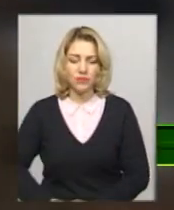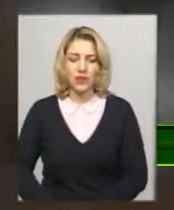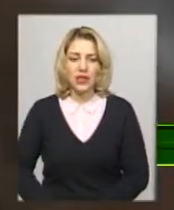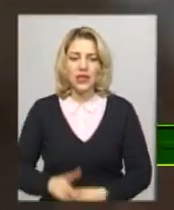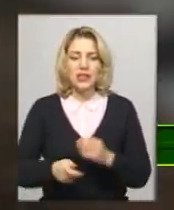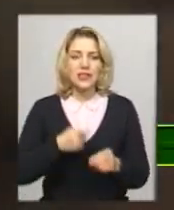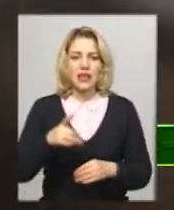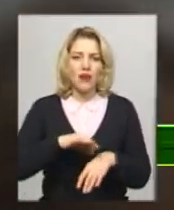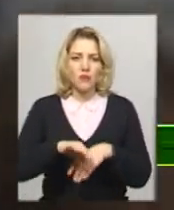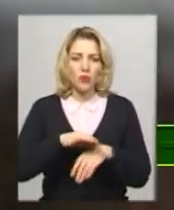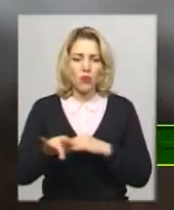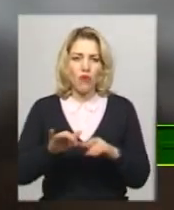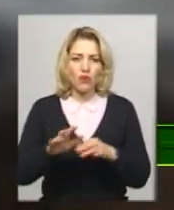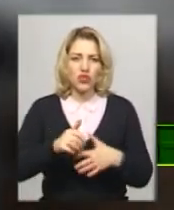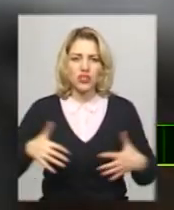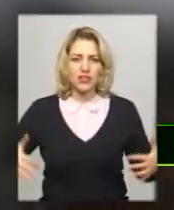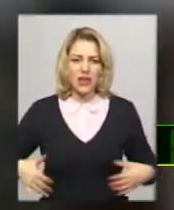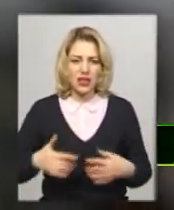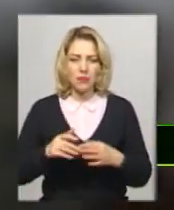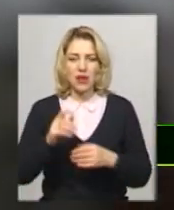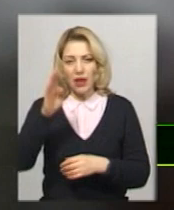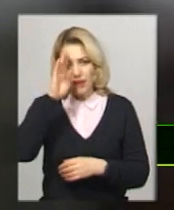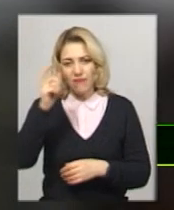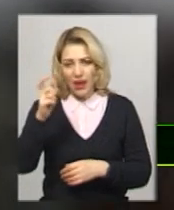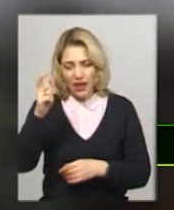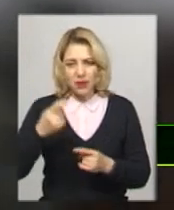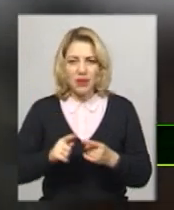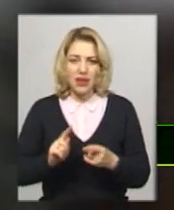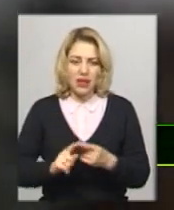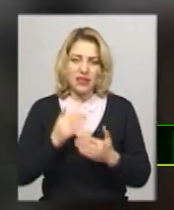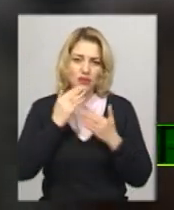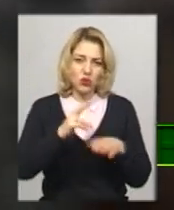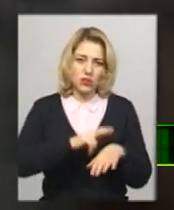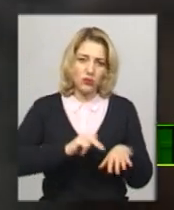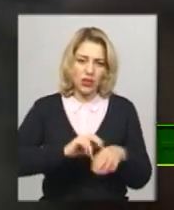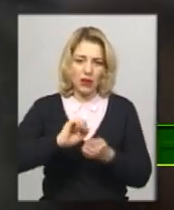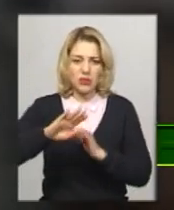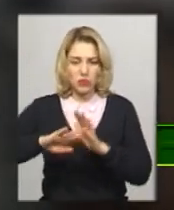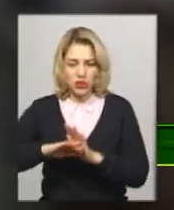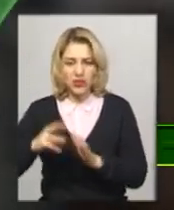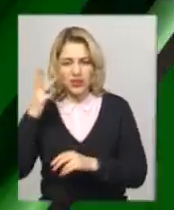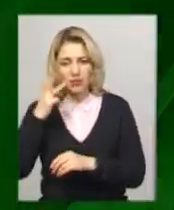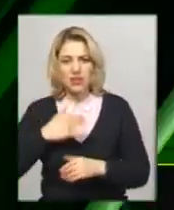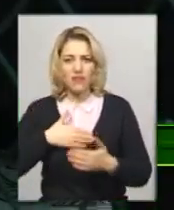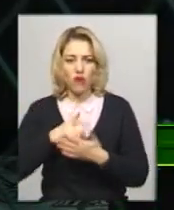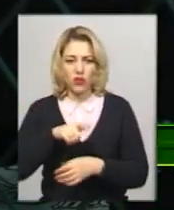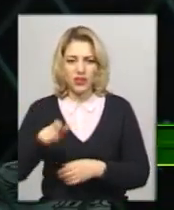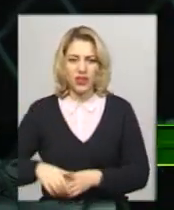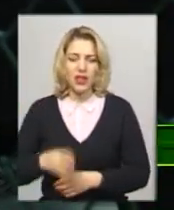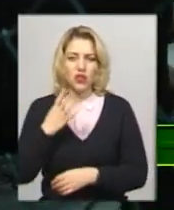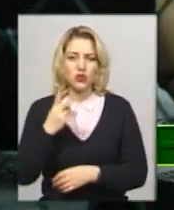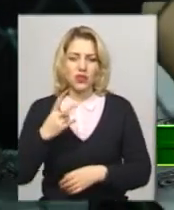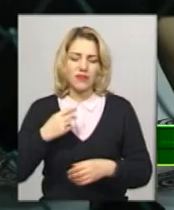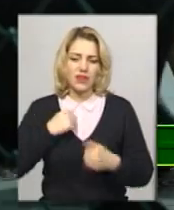Із заявою про жорстоке поводження з тваринами фермера Смельниччини звернулися до поліції Хмельницький та Кам'янсь-Подільський волонтери. 42